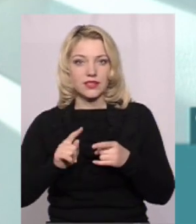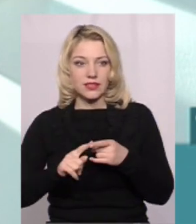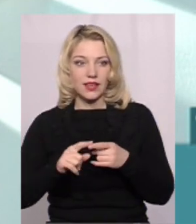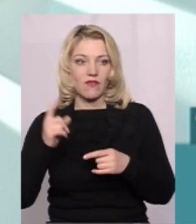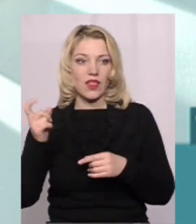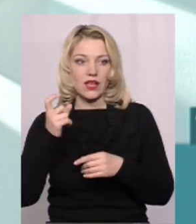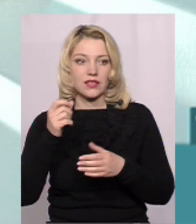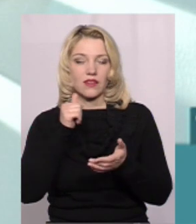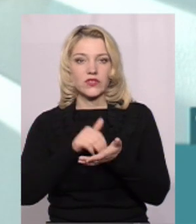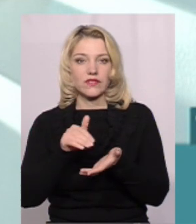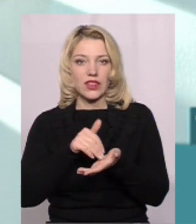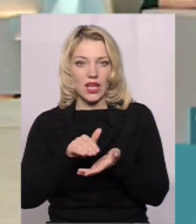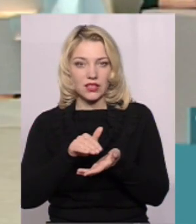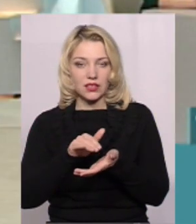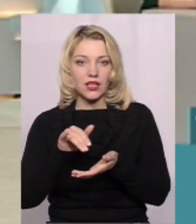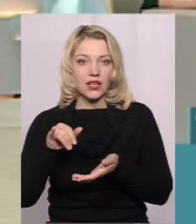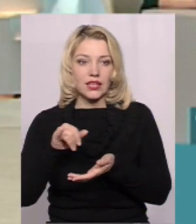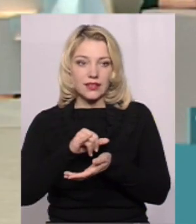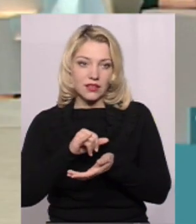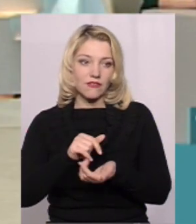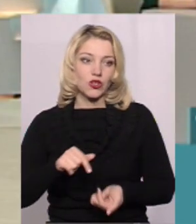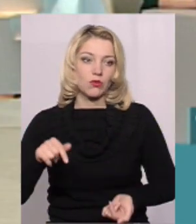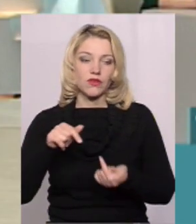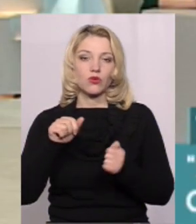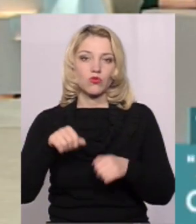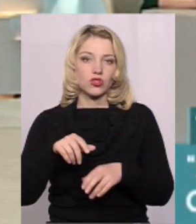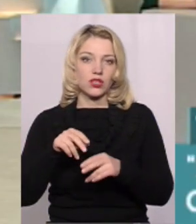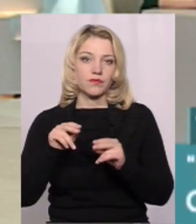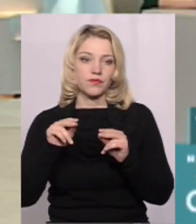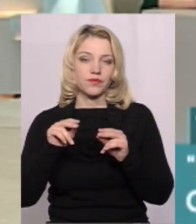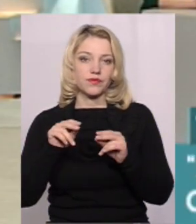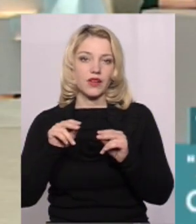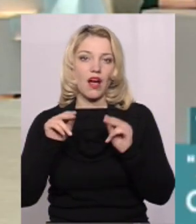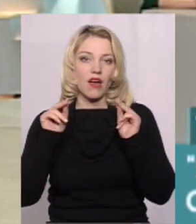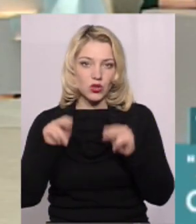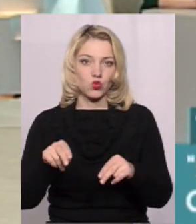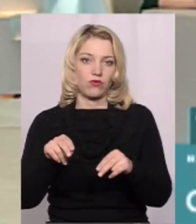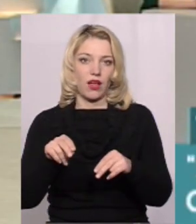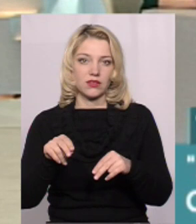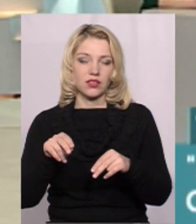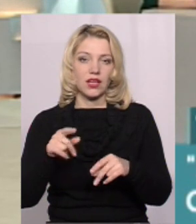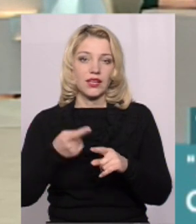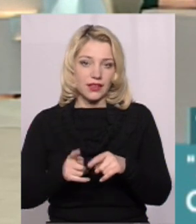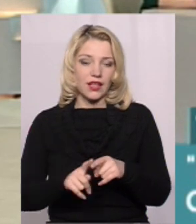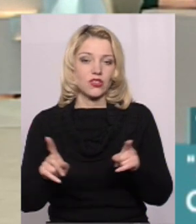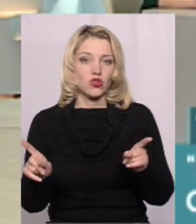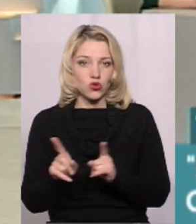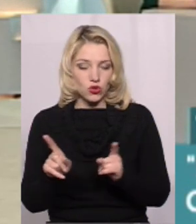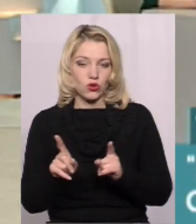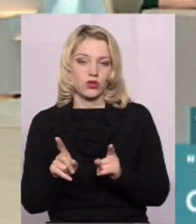власників свиней І, відповідно, може гарантувати те, що